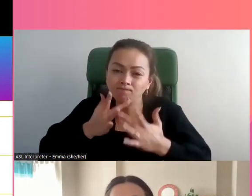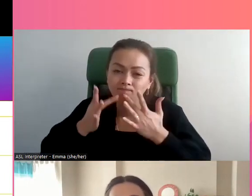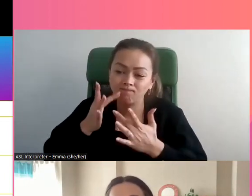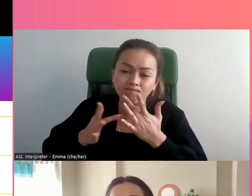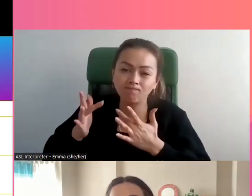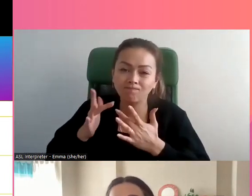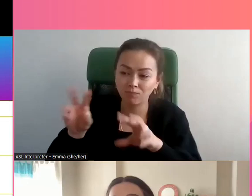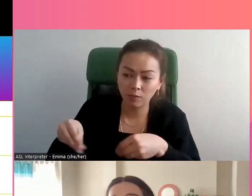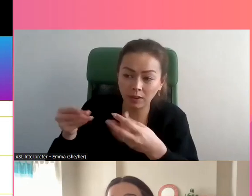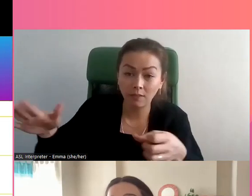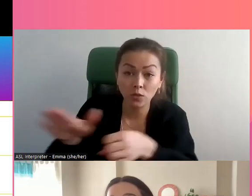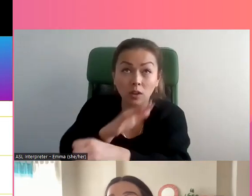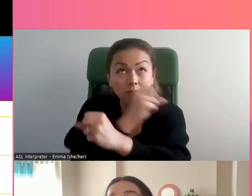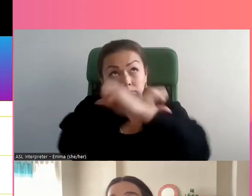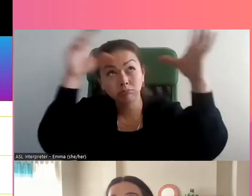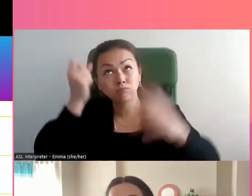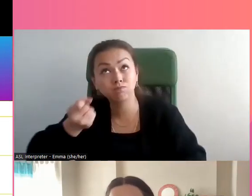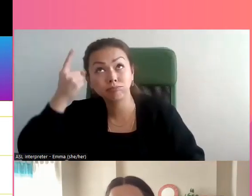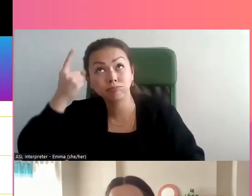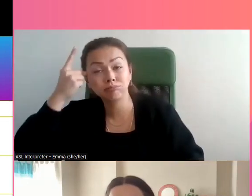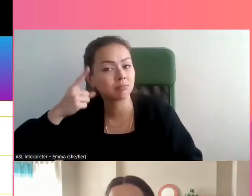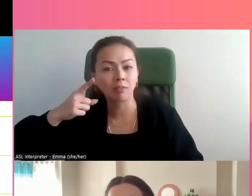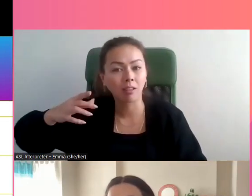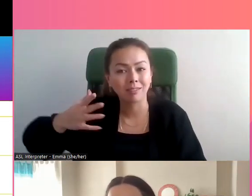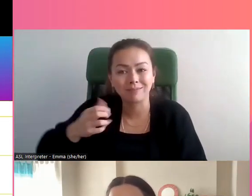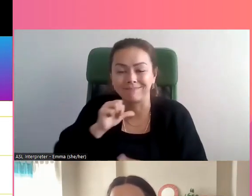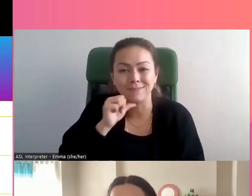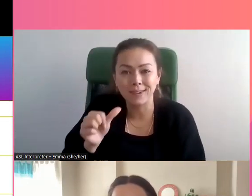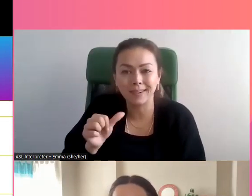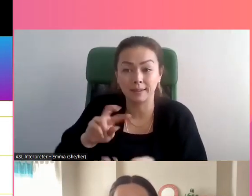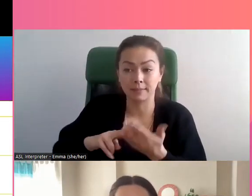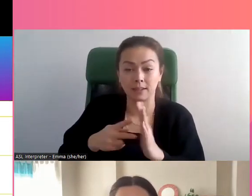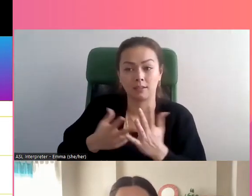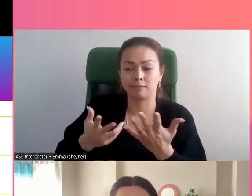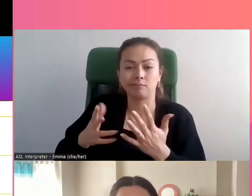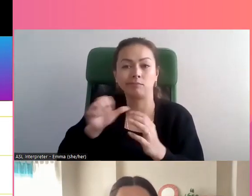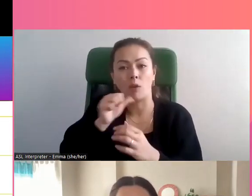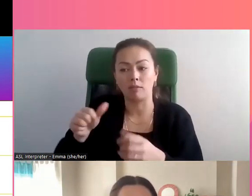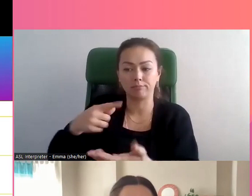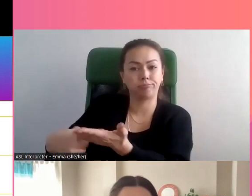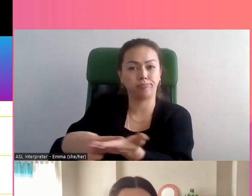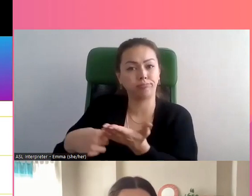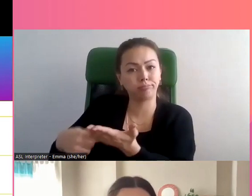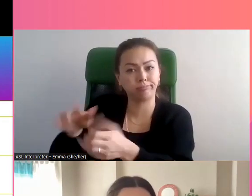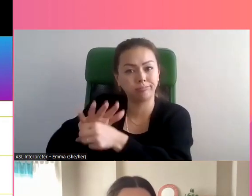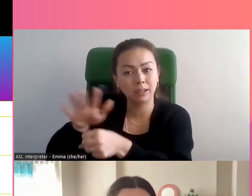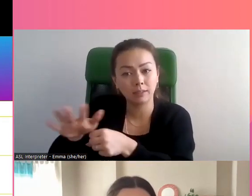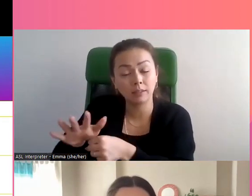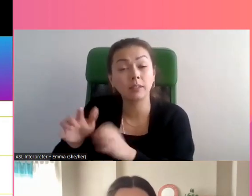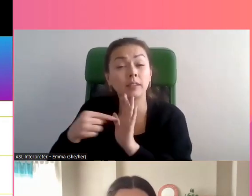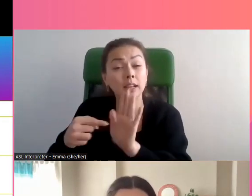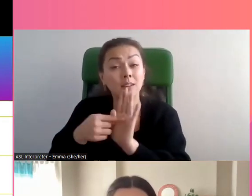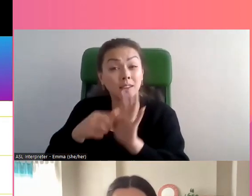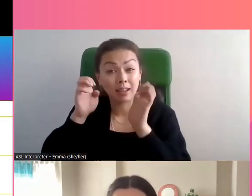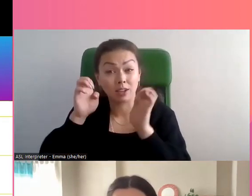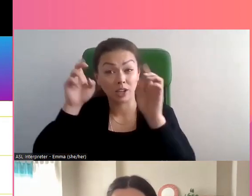de ce qu'est la VFS FT et ne discutent pas des croyances qui sous-tendent ce préjudice. Par